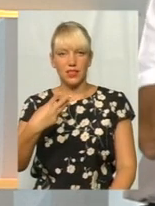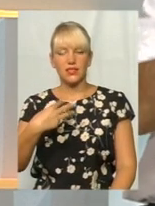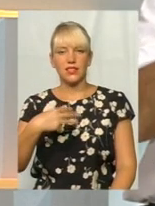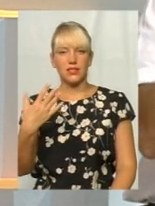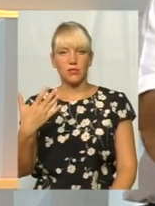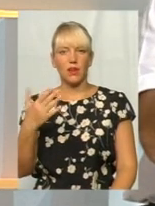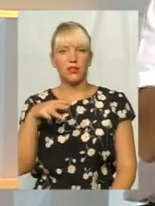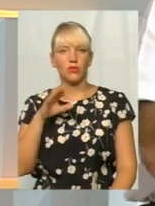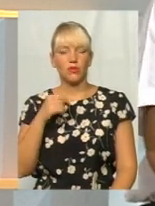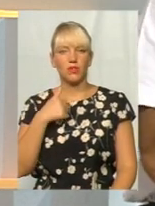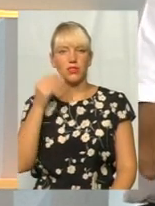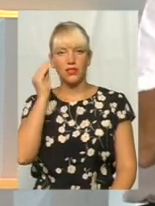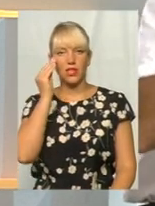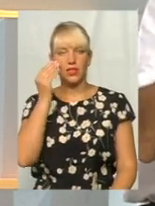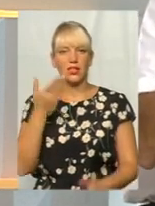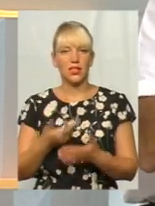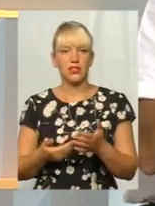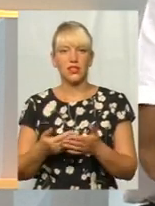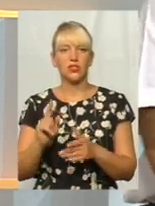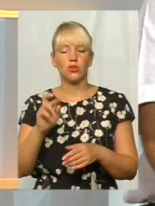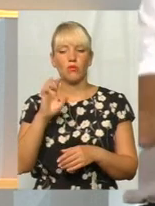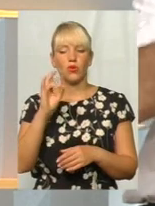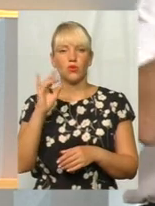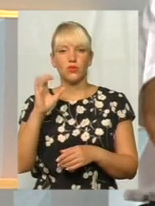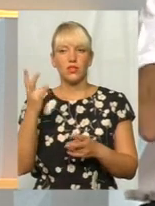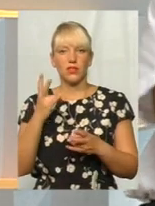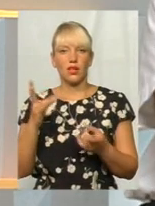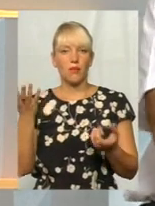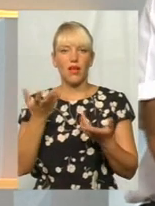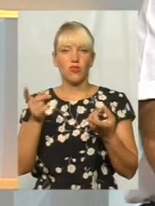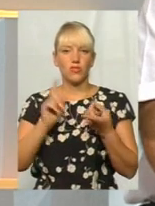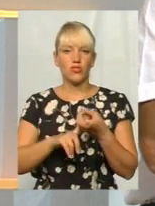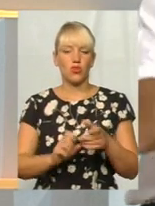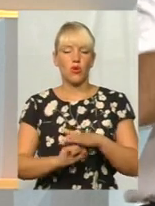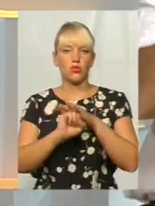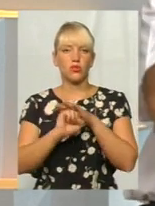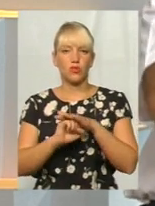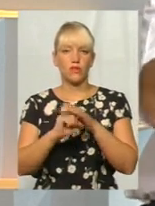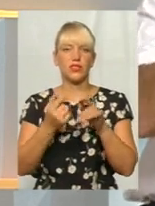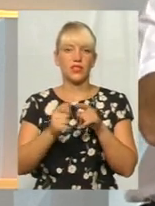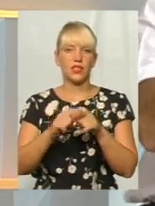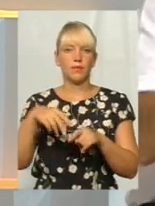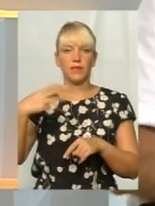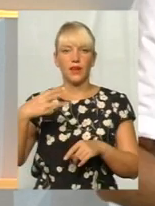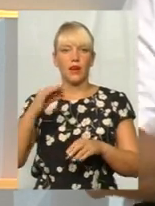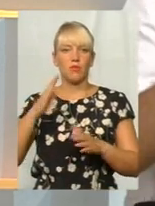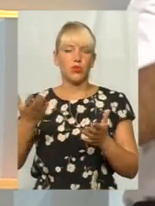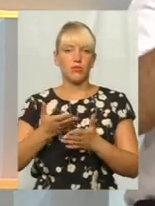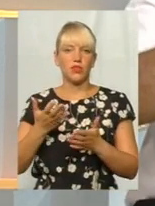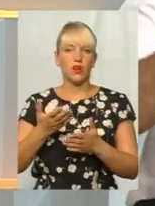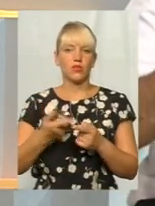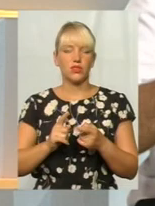мені здається, тут бонусно треба якимись чином ув'язати. Тобто, от, основа 30, а потім, можливо, якимись чином